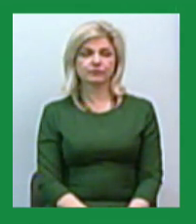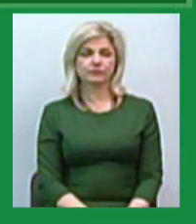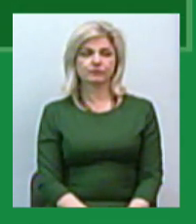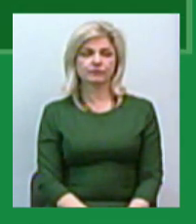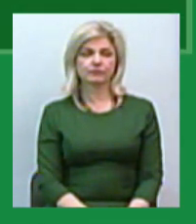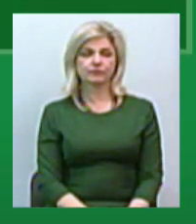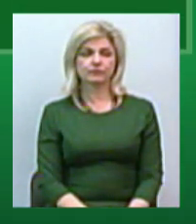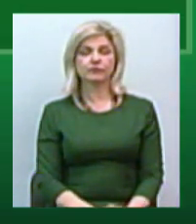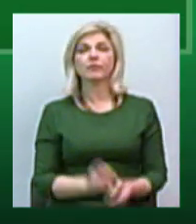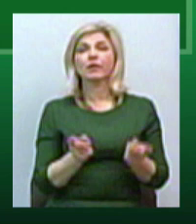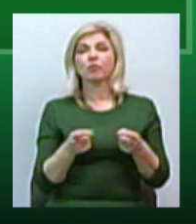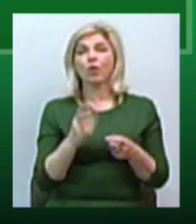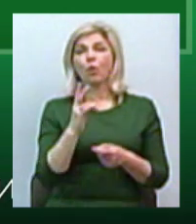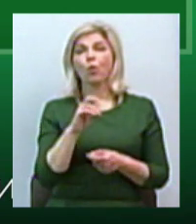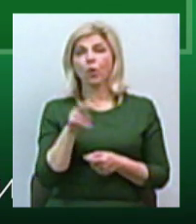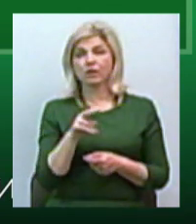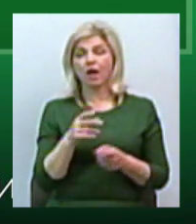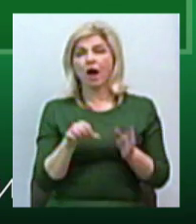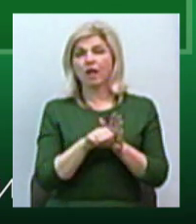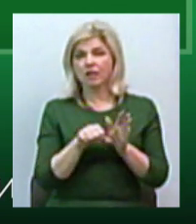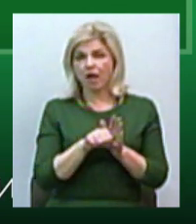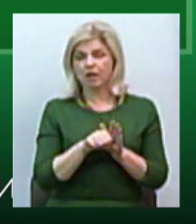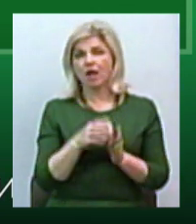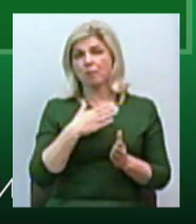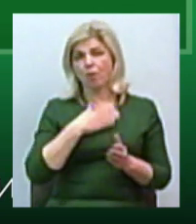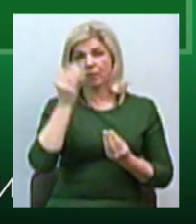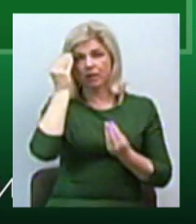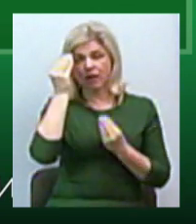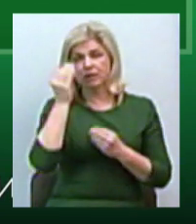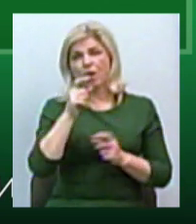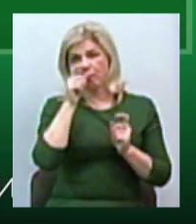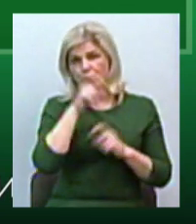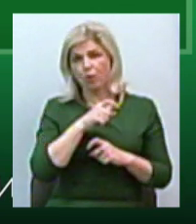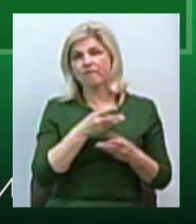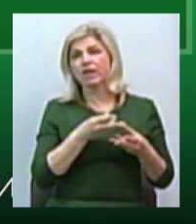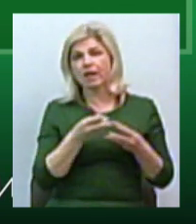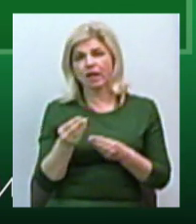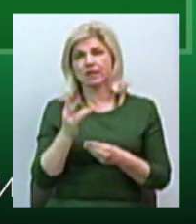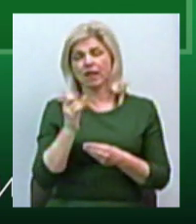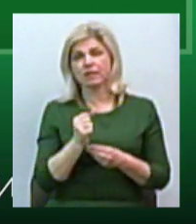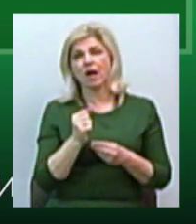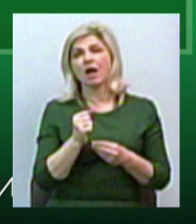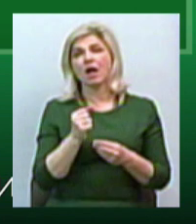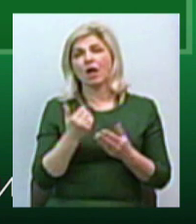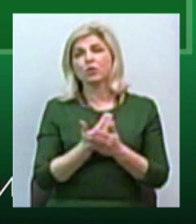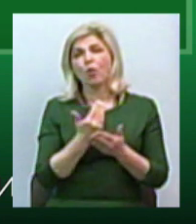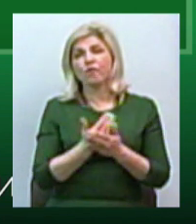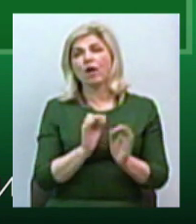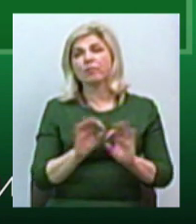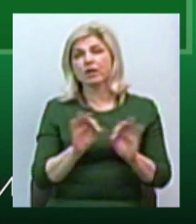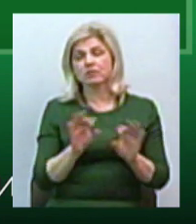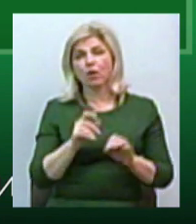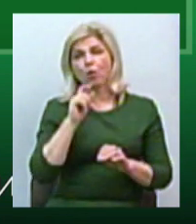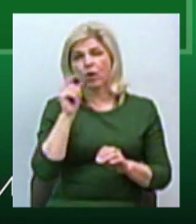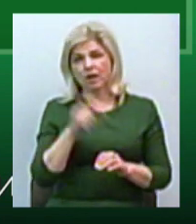Кодування каналів, на мою думку, негативна вплина взагалі на інформаційний вимір російсько-української